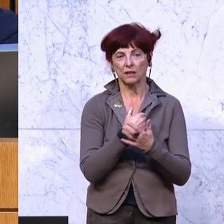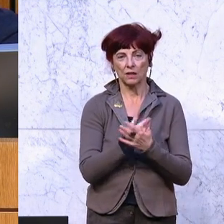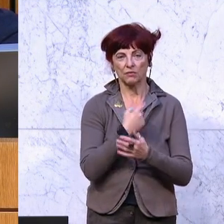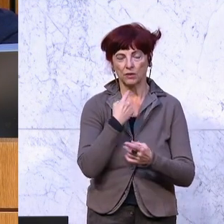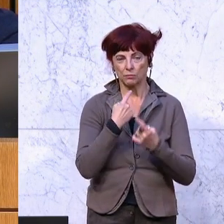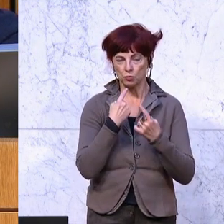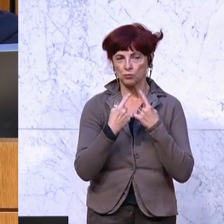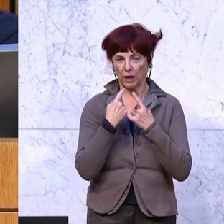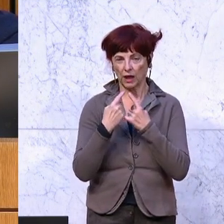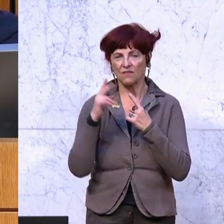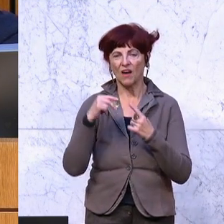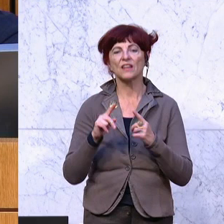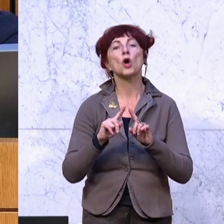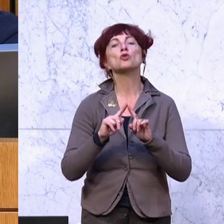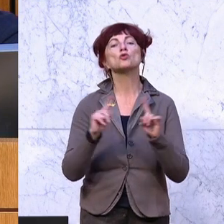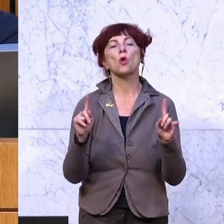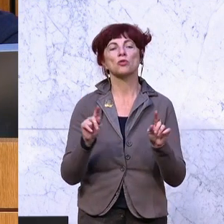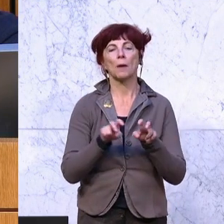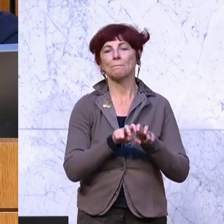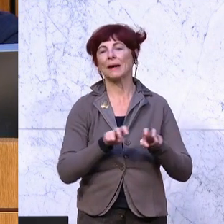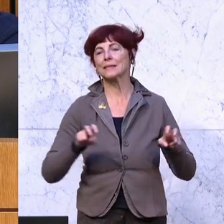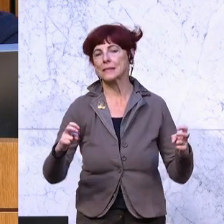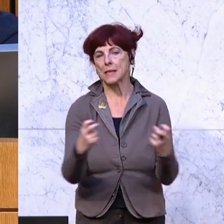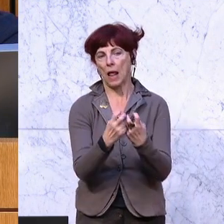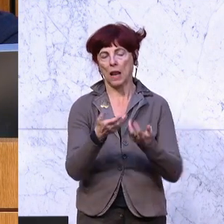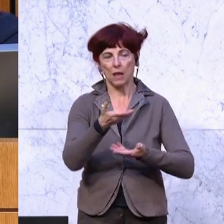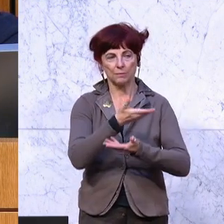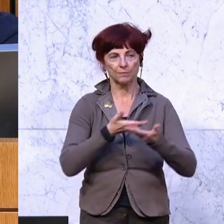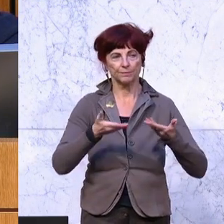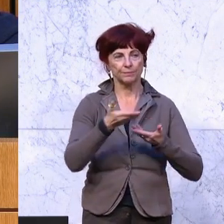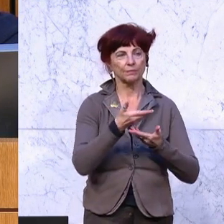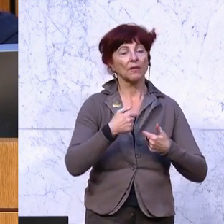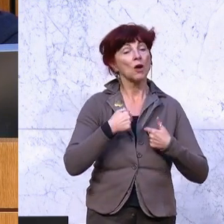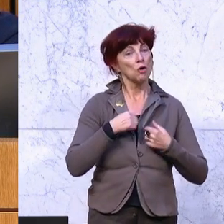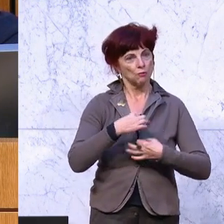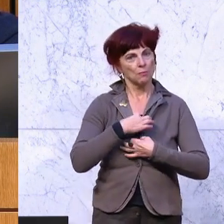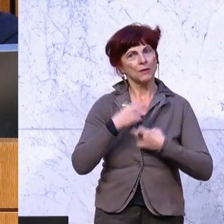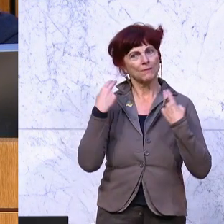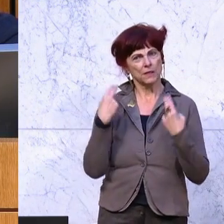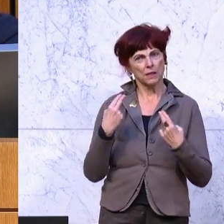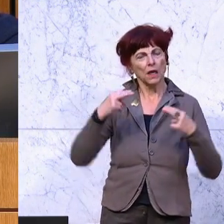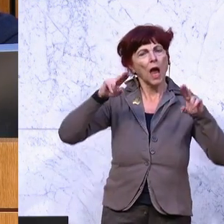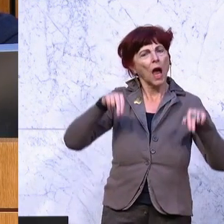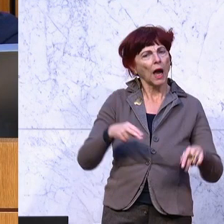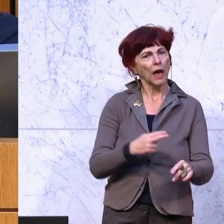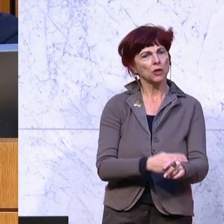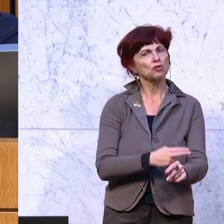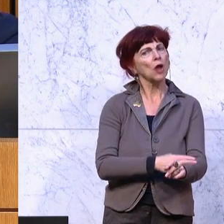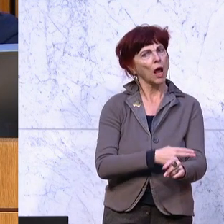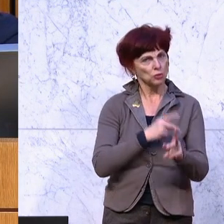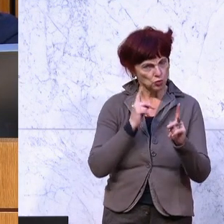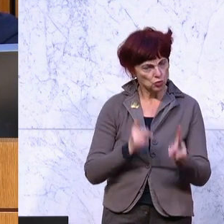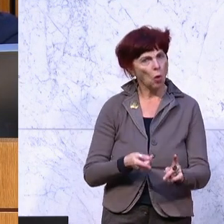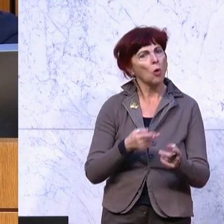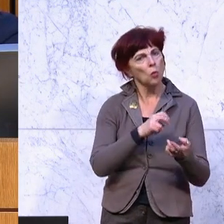geht es darum, mir geht es darum, letzten Endes auch die Rechtsstaatlichkeit in all diesen Formen zum Durchzug zu bringen